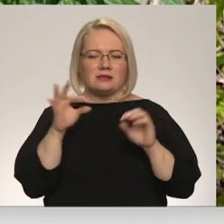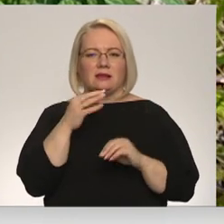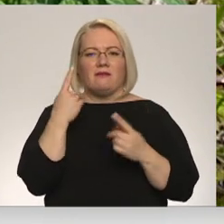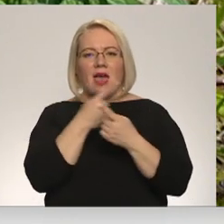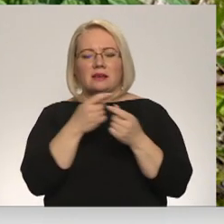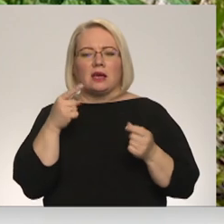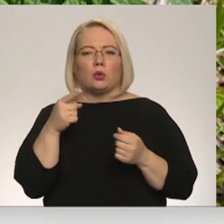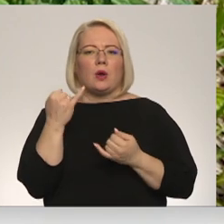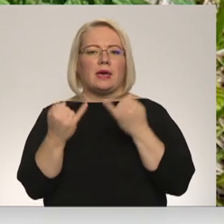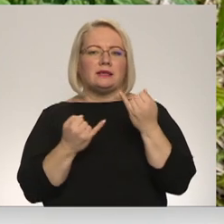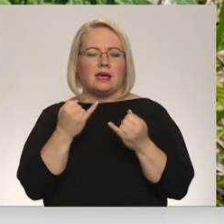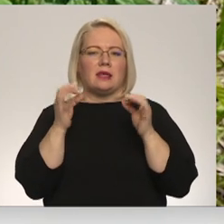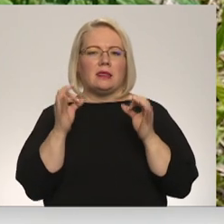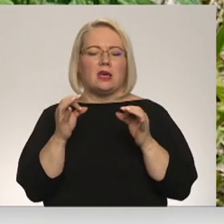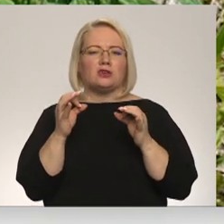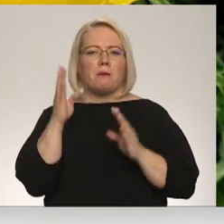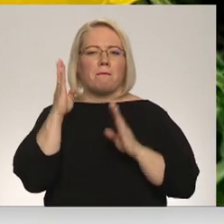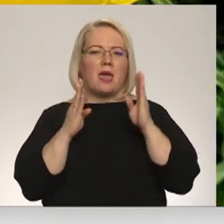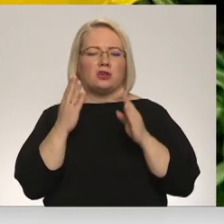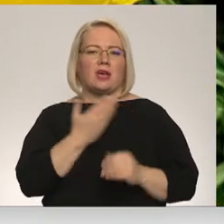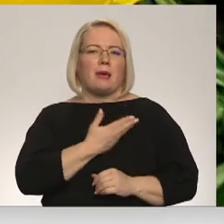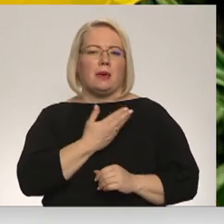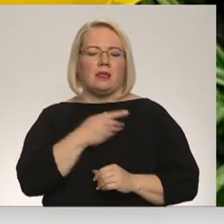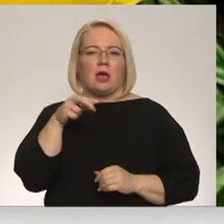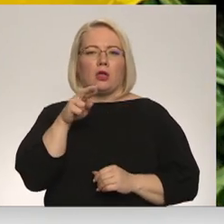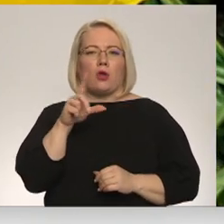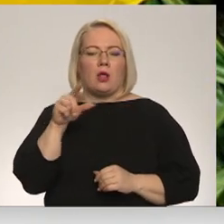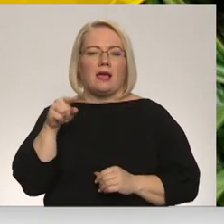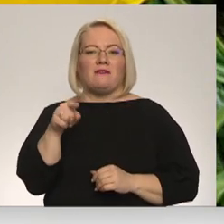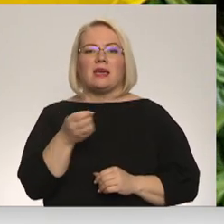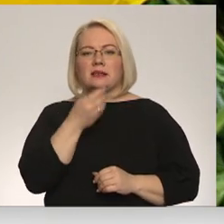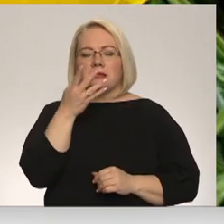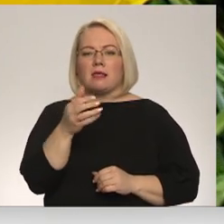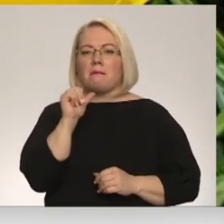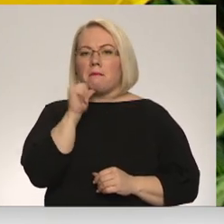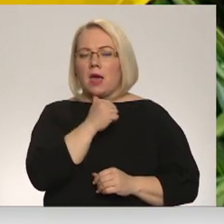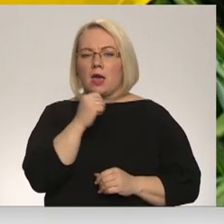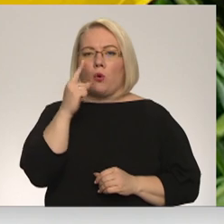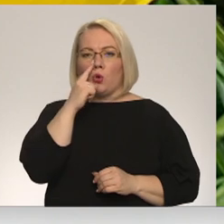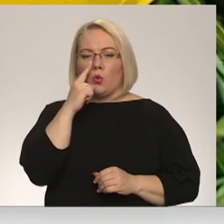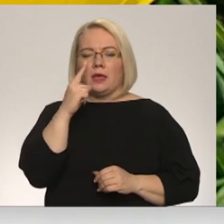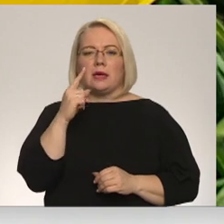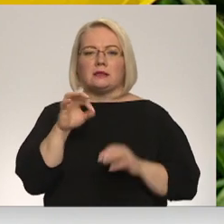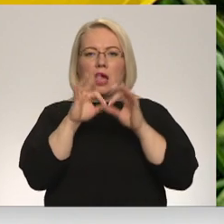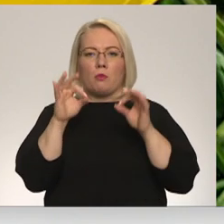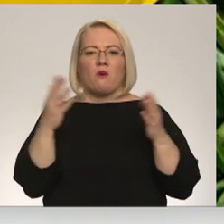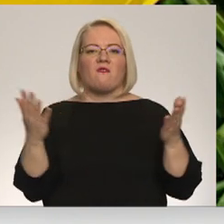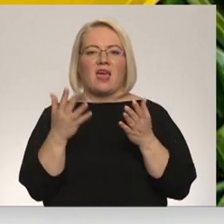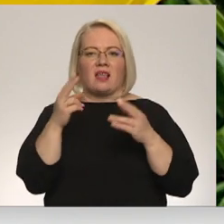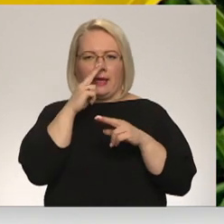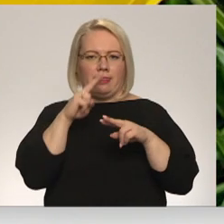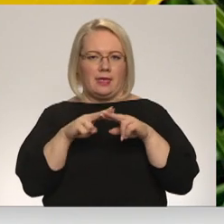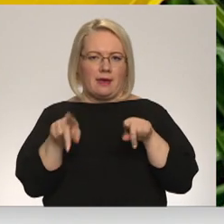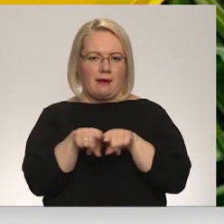iecienījuši meža iemītnieki – troļi. Salpurene zied mājā un jūnijas sākumā un ir viegli indīga. Dāvids Fredenfels,